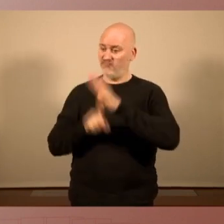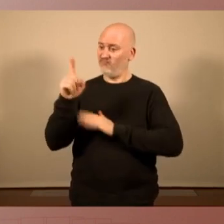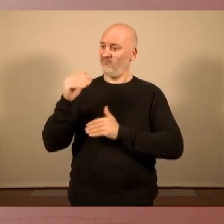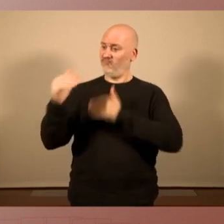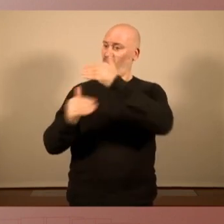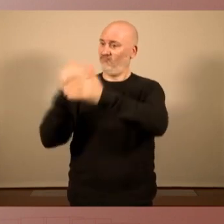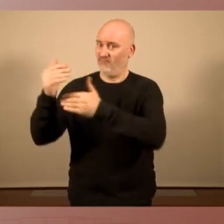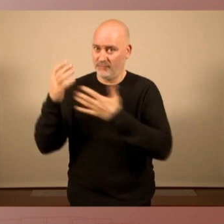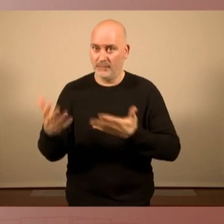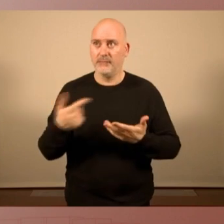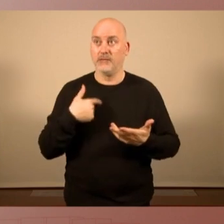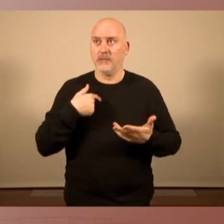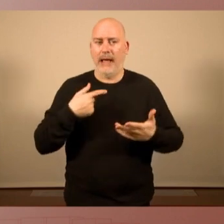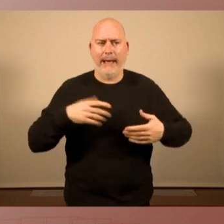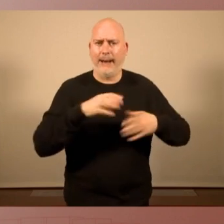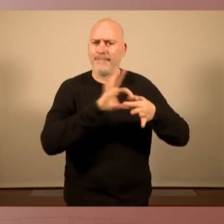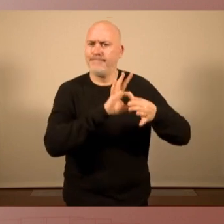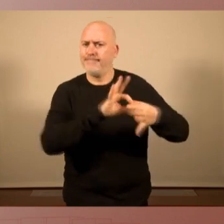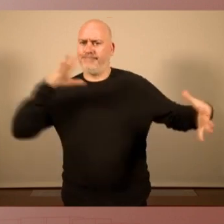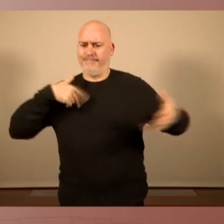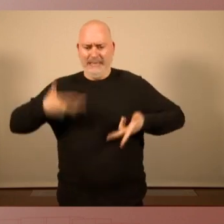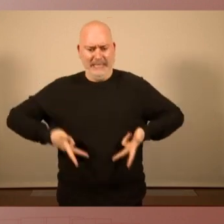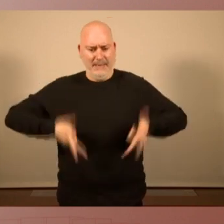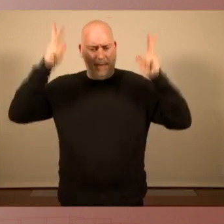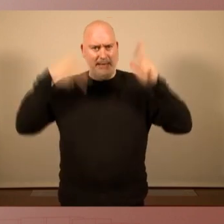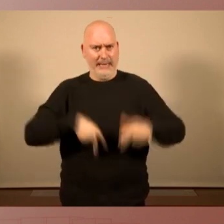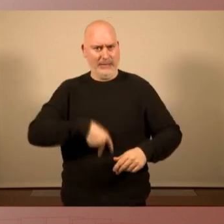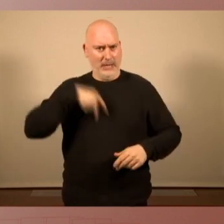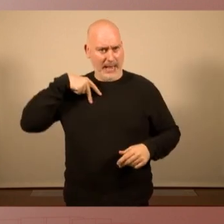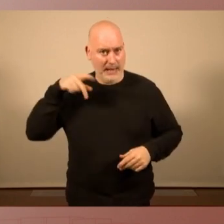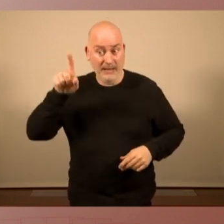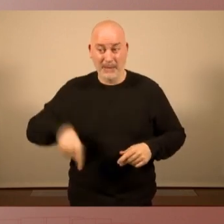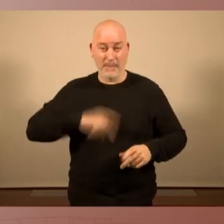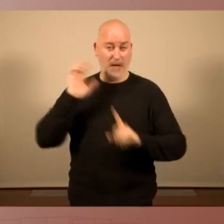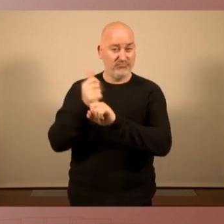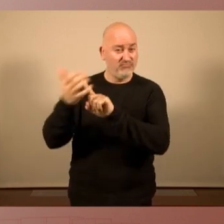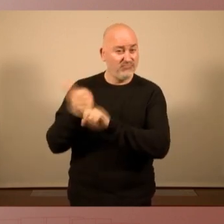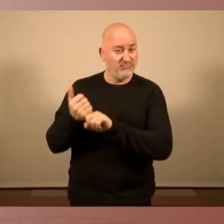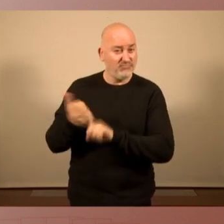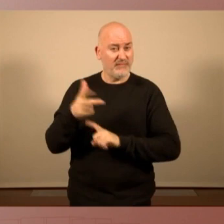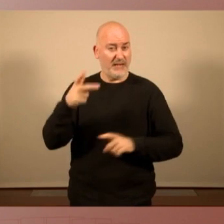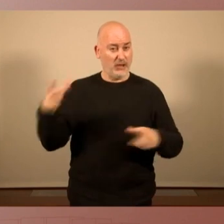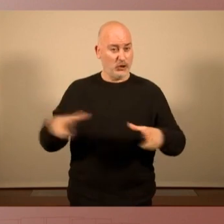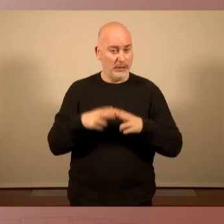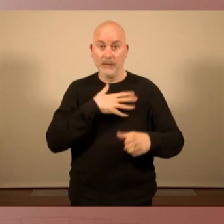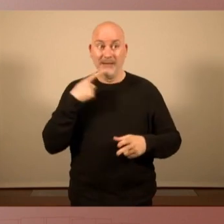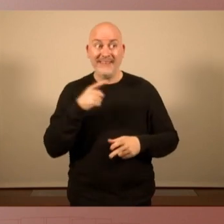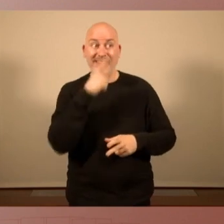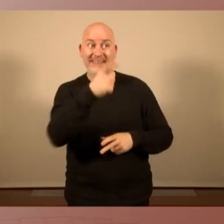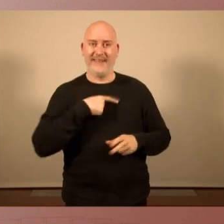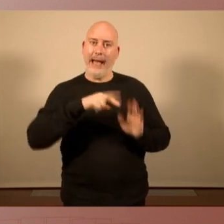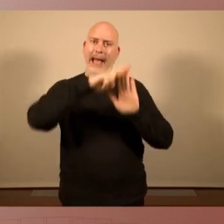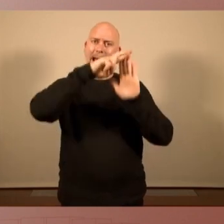nostre procés de llibertament nacional com en la conquesta de drets socials, és a partir de la impugnació d'aquest règim, a partir de la